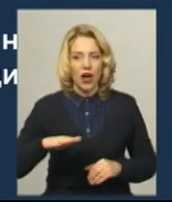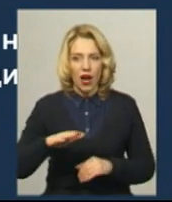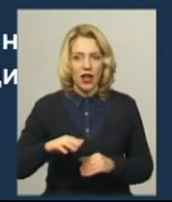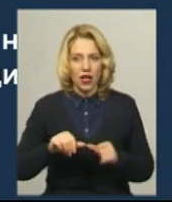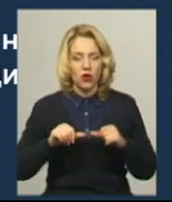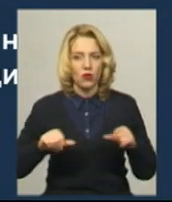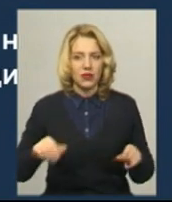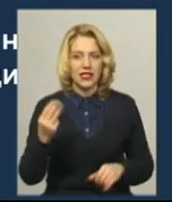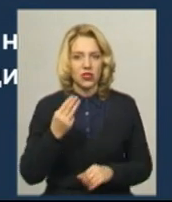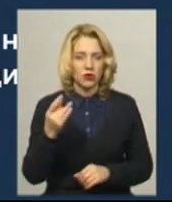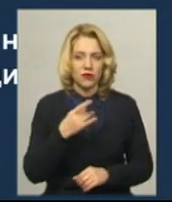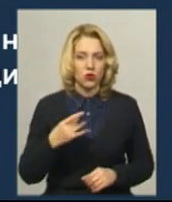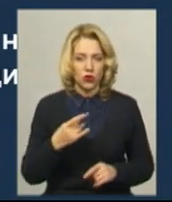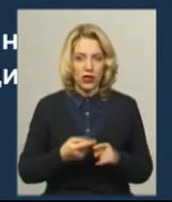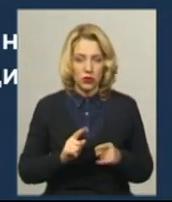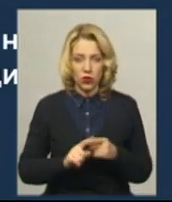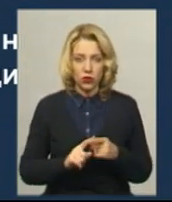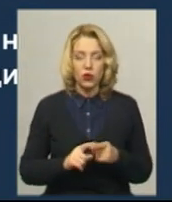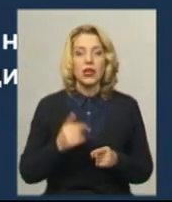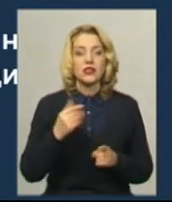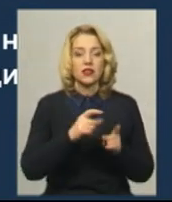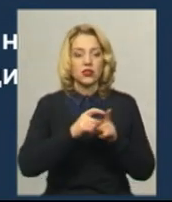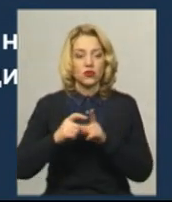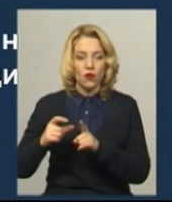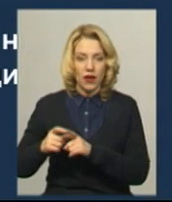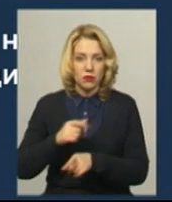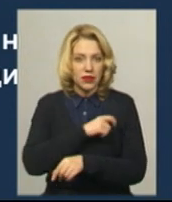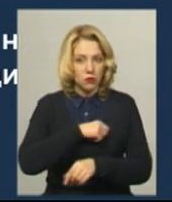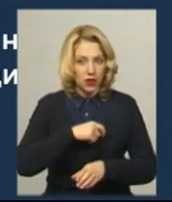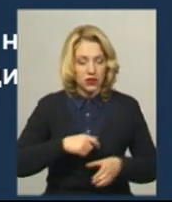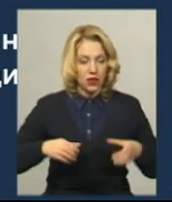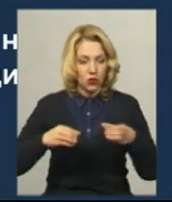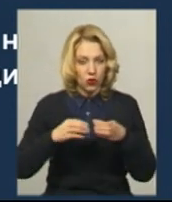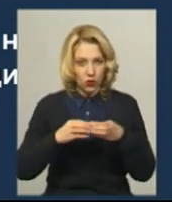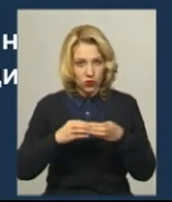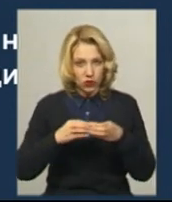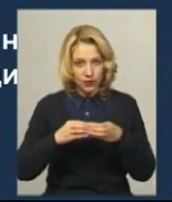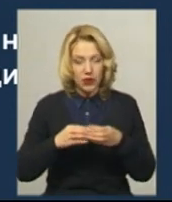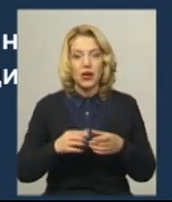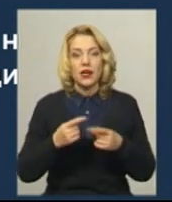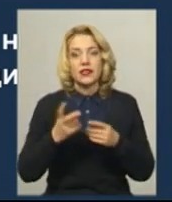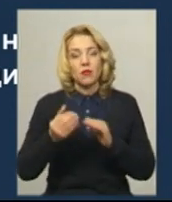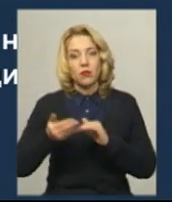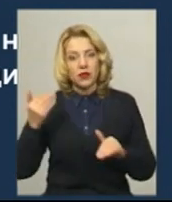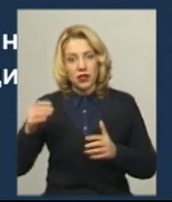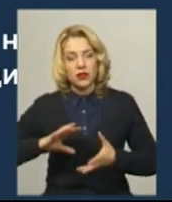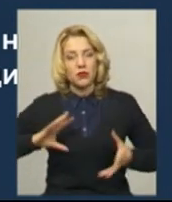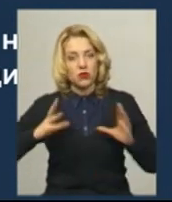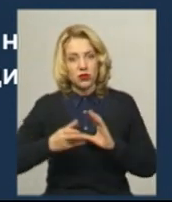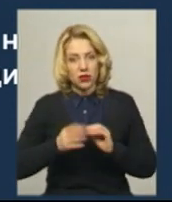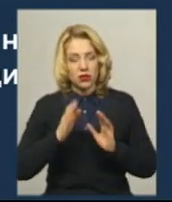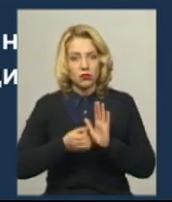Леся Муштин. За її словами, депутатський корпус сільської ради Плесенської територіальної громади за попередніми результатами